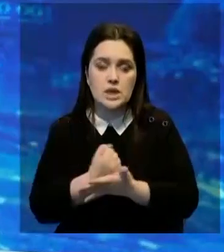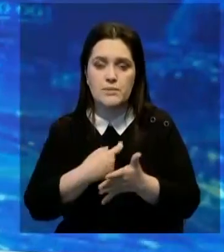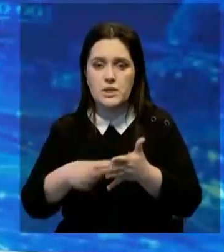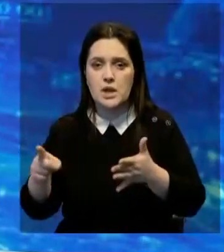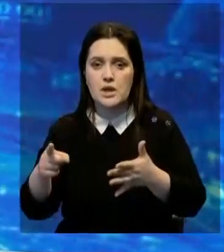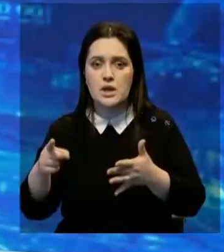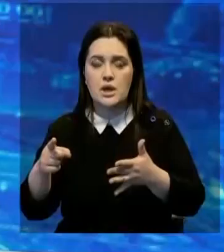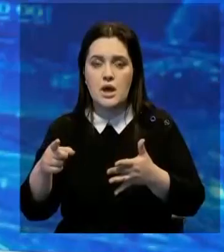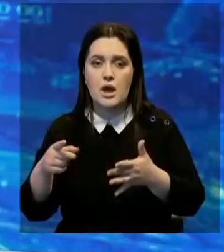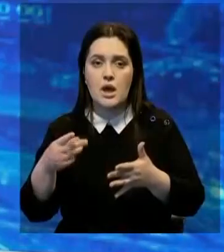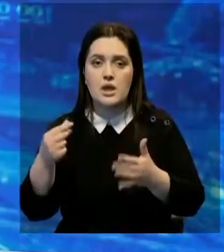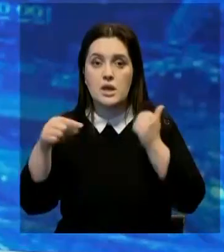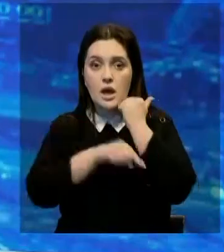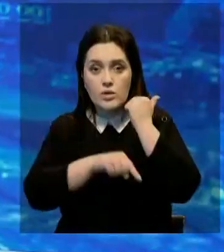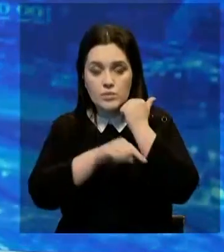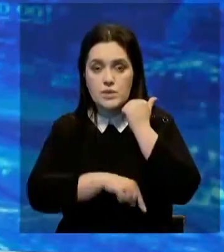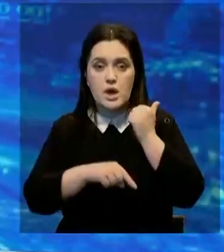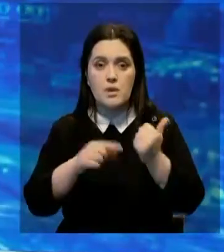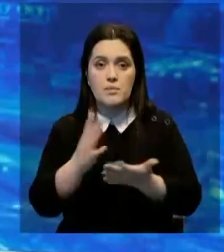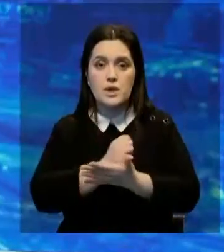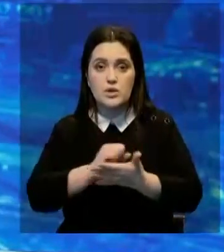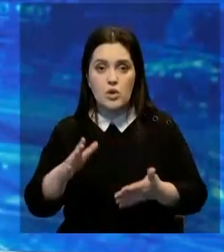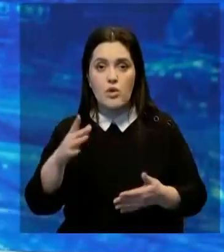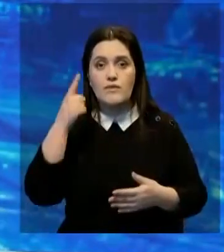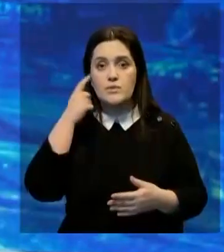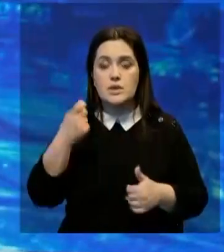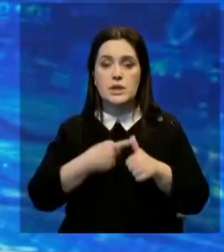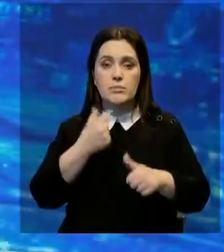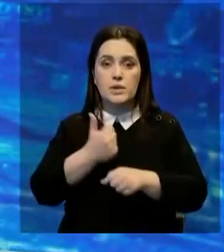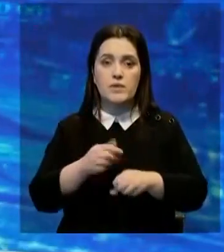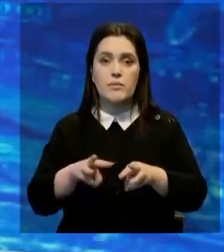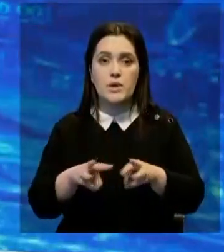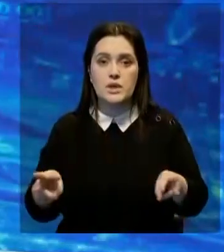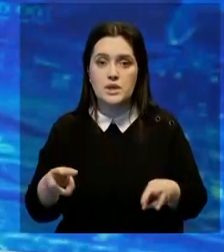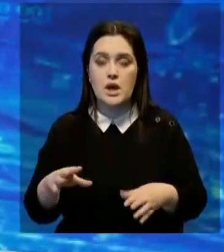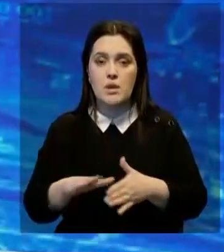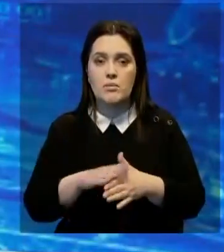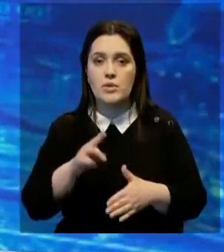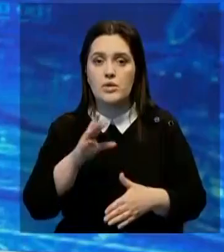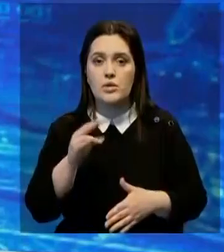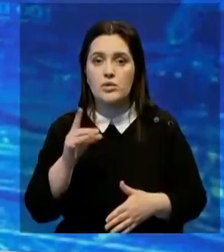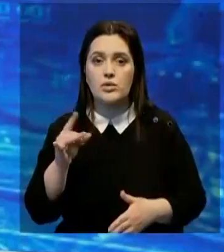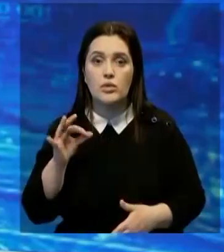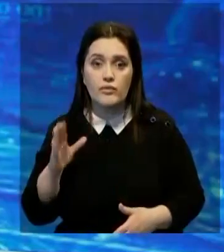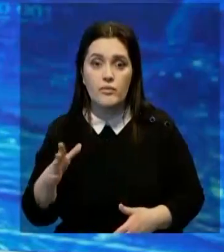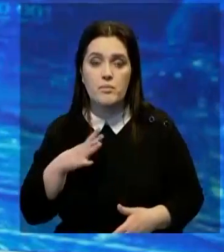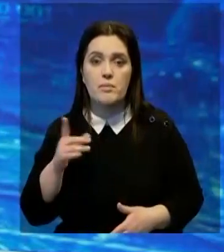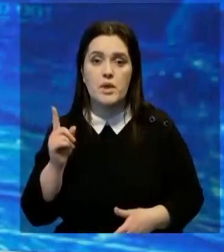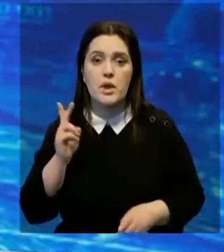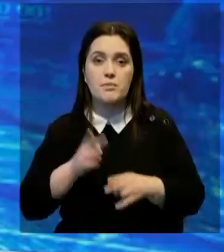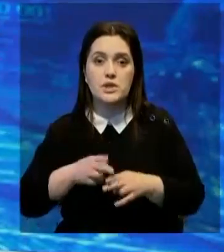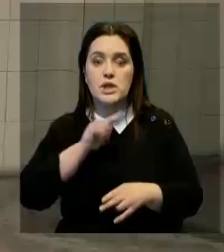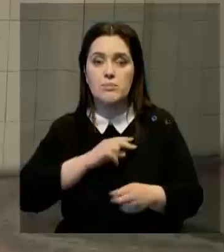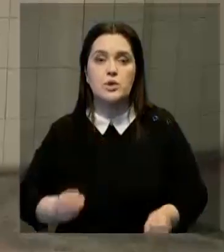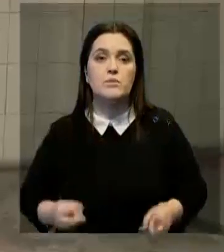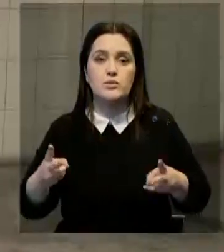удастся избавиться от коррупции. Однако этого не произошло. В запросе на имя главы правительства Можилисман Конуров привел пример